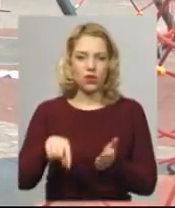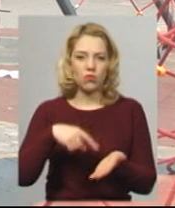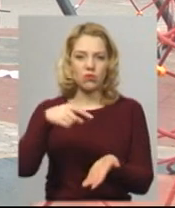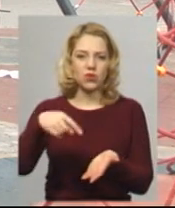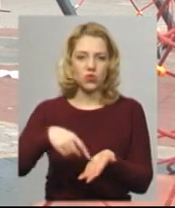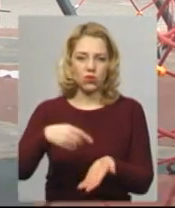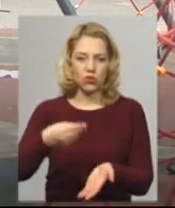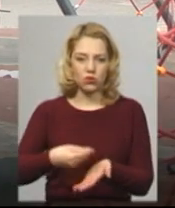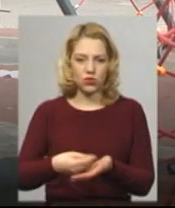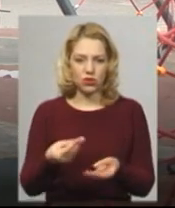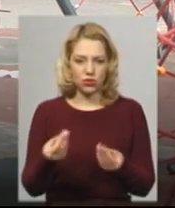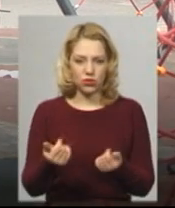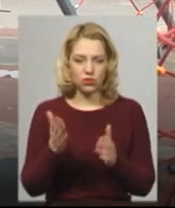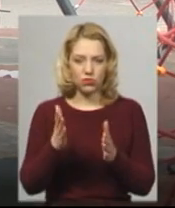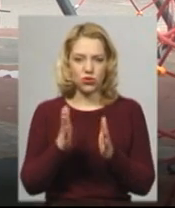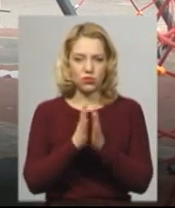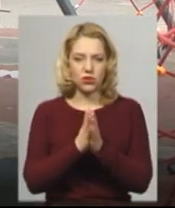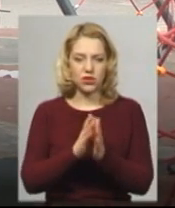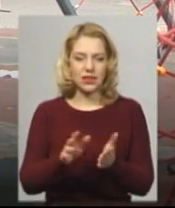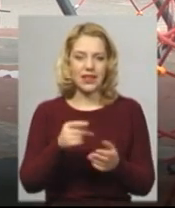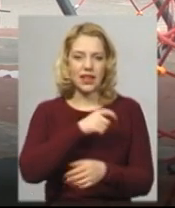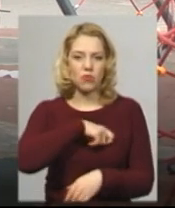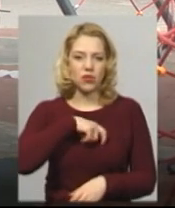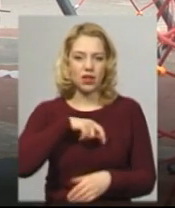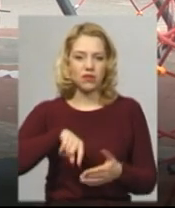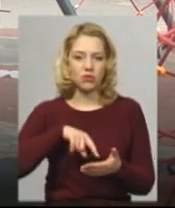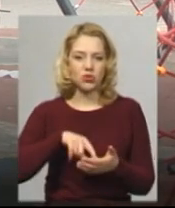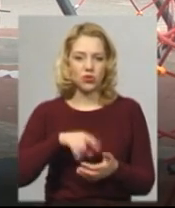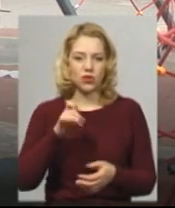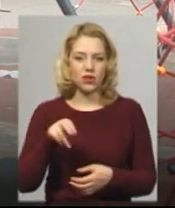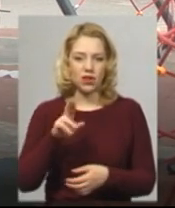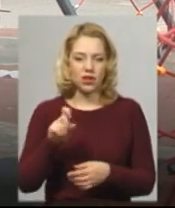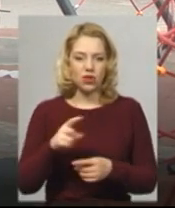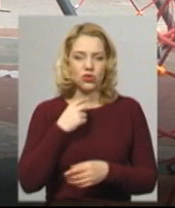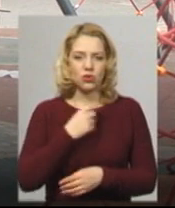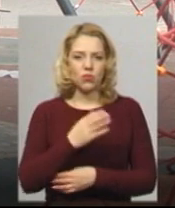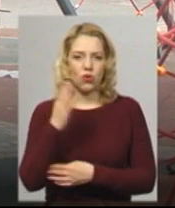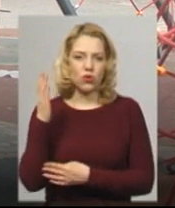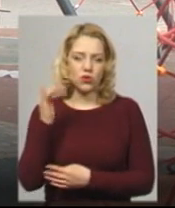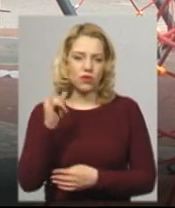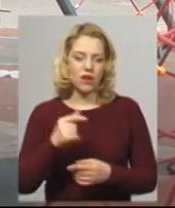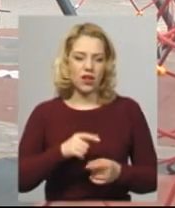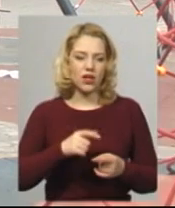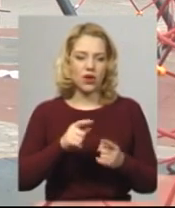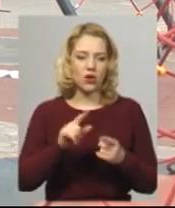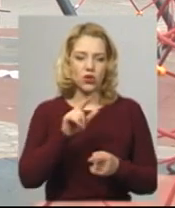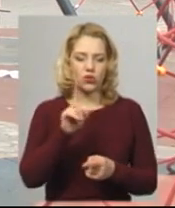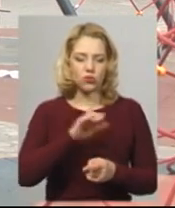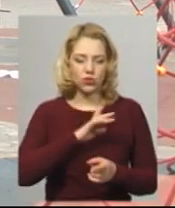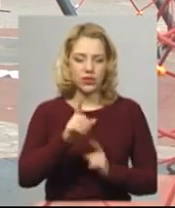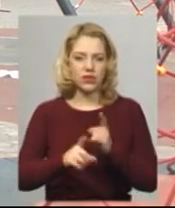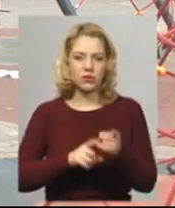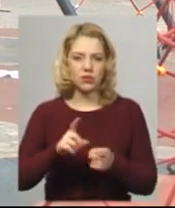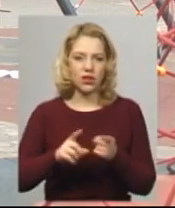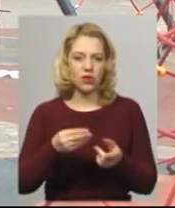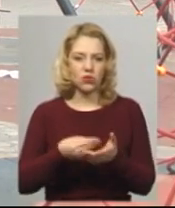будемо просити депутатів міської ради, щоб проголосували в міському бюджеті при внесенні змін у квітні додатково